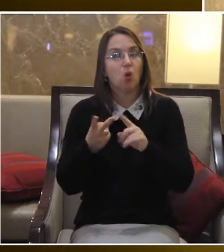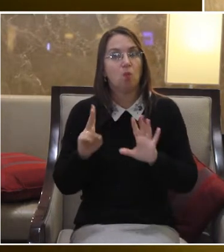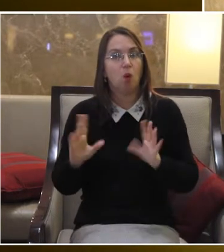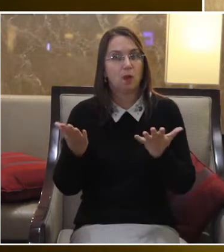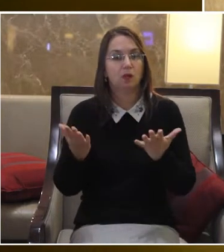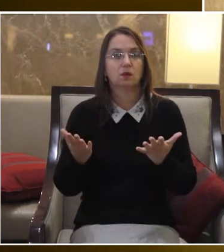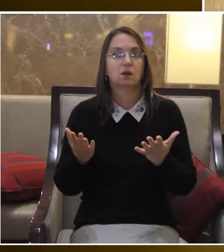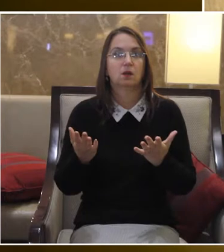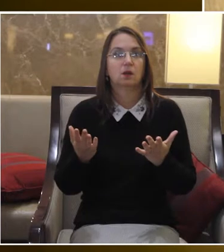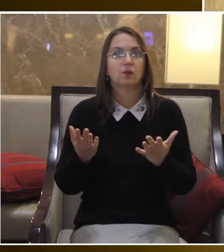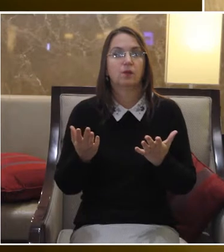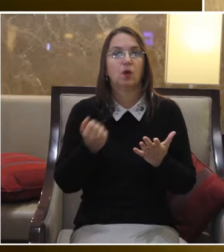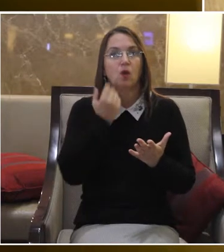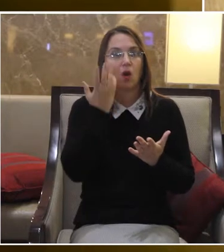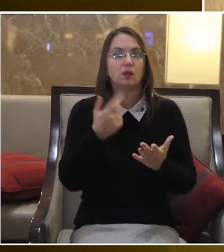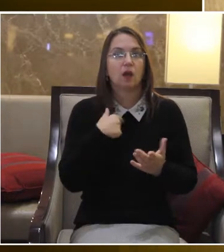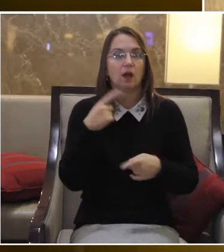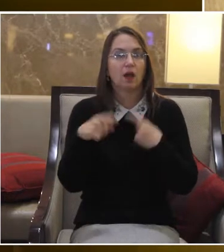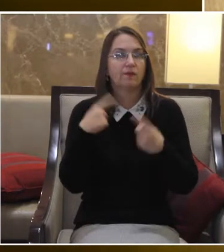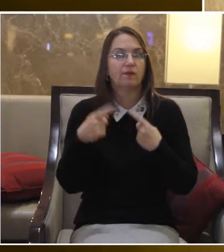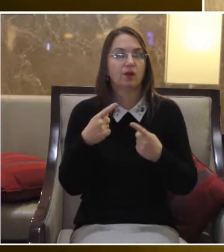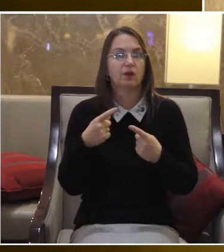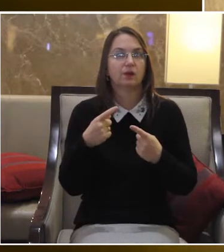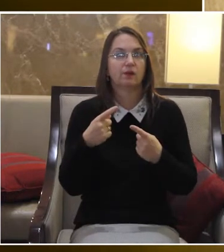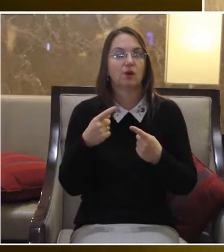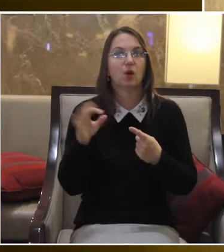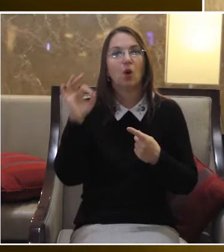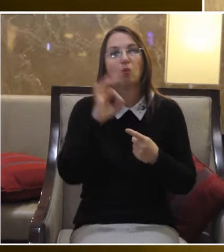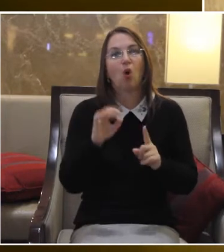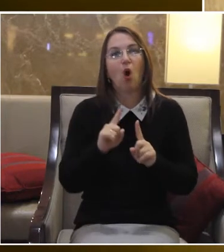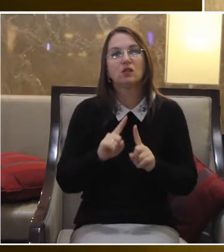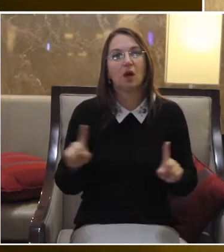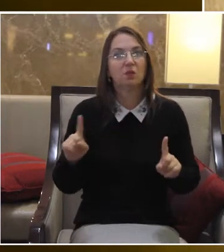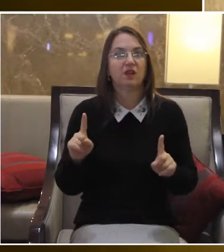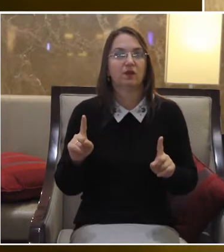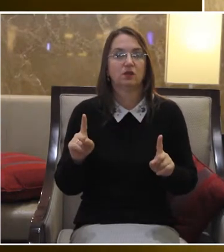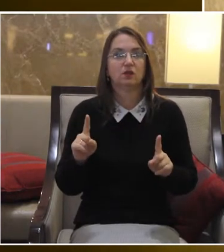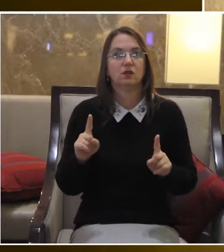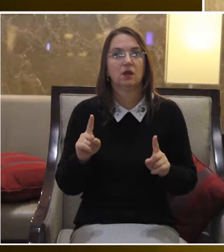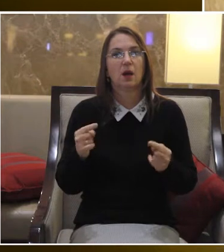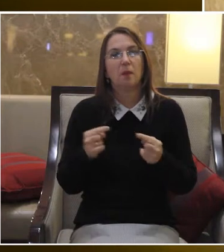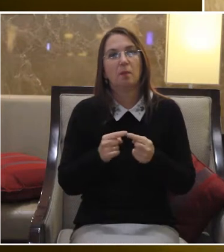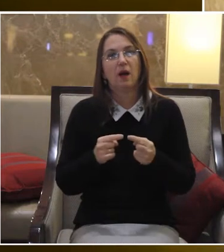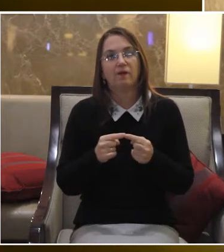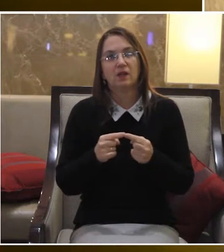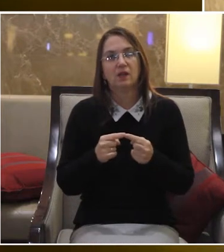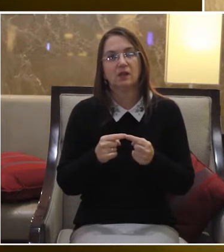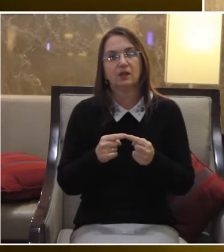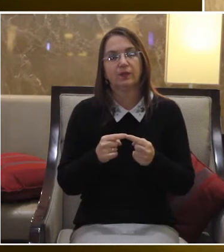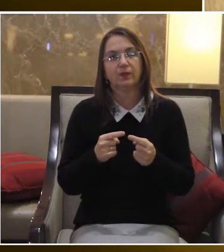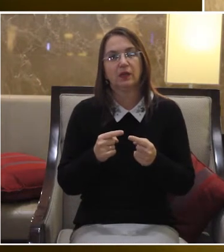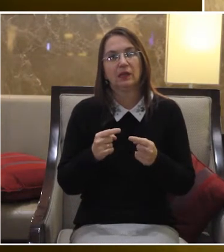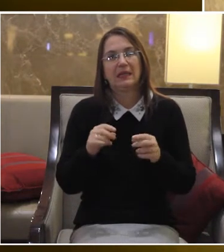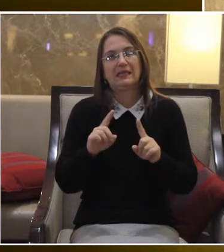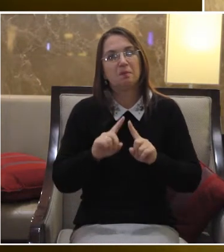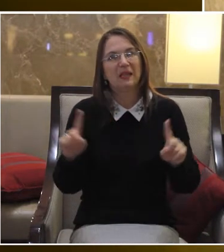Коли я говорив про особливості, якісь певні специфіку